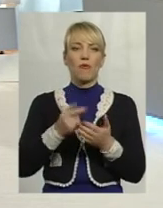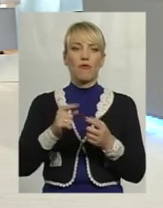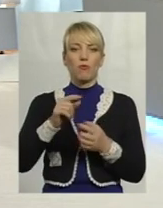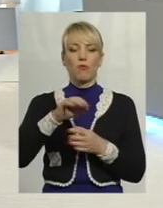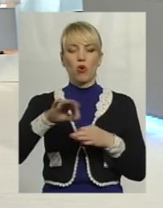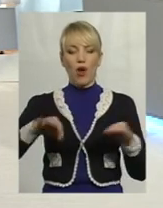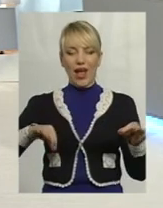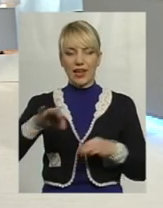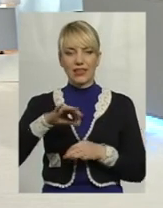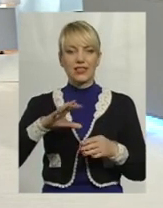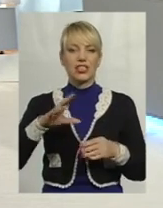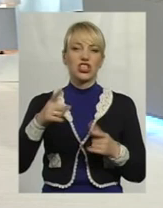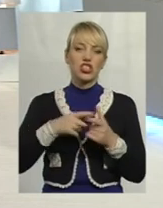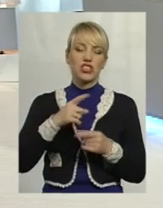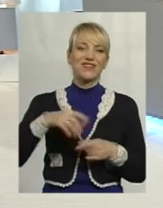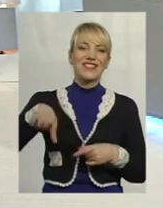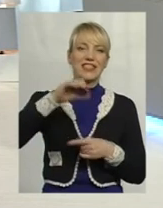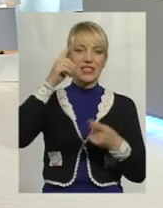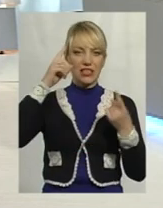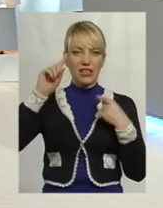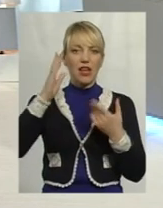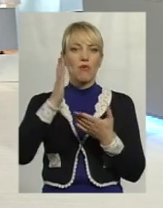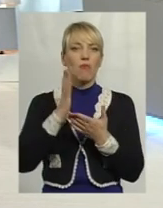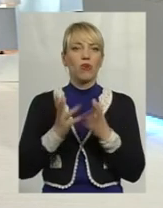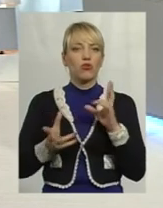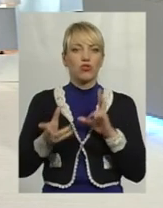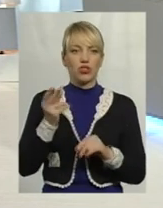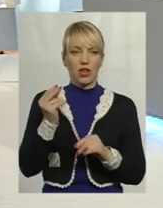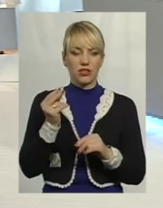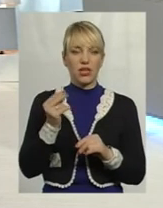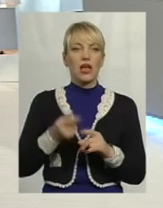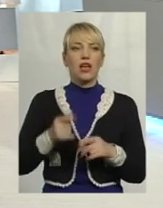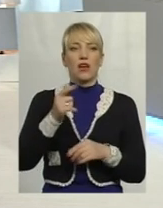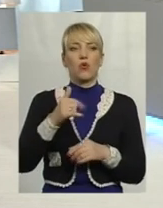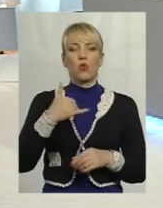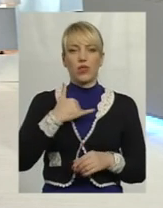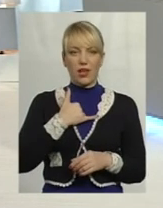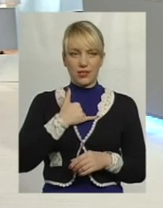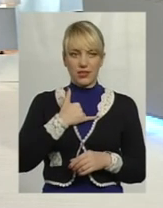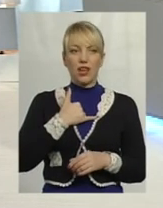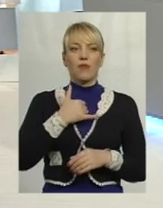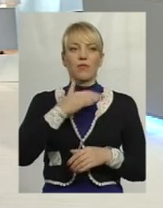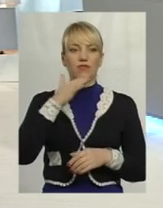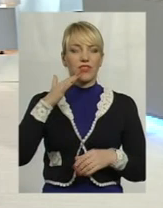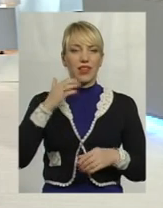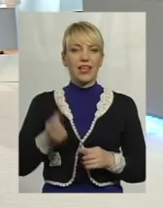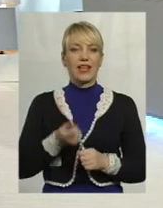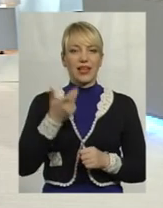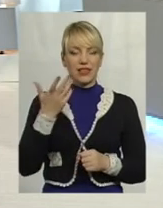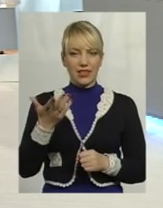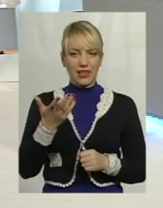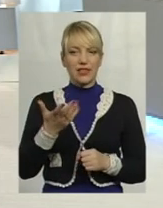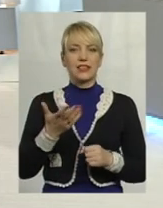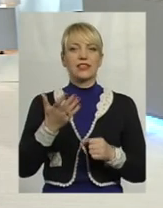фінансування? Я хотів би сказати так. У нас доволі таки немала кількість отримати додаткове